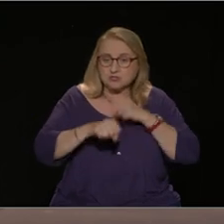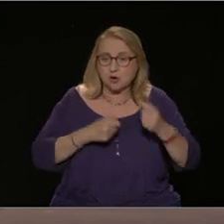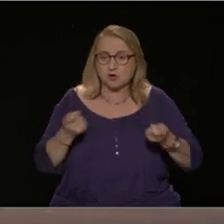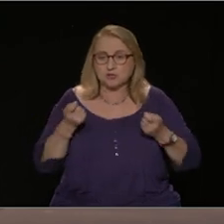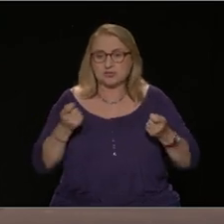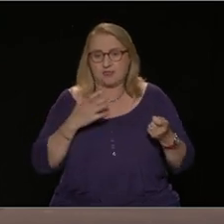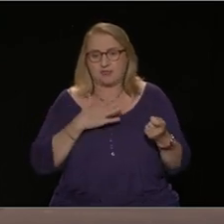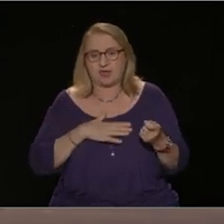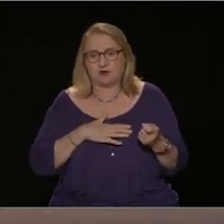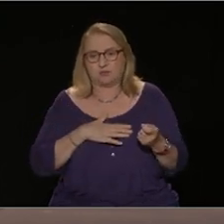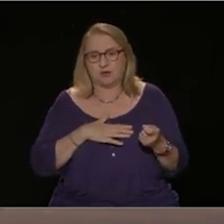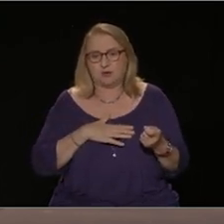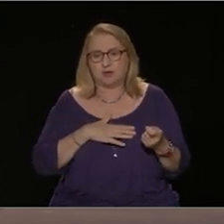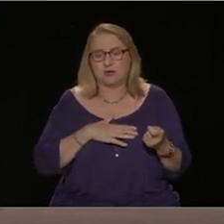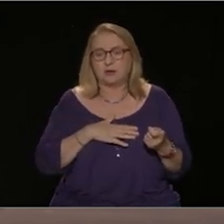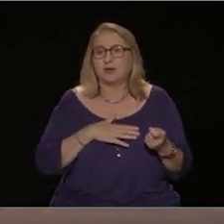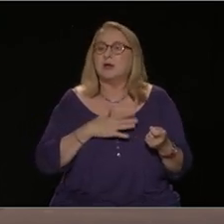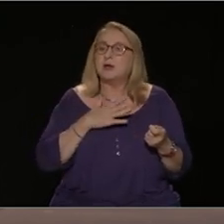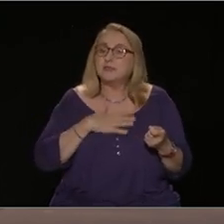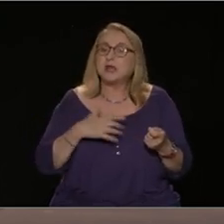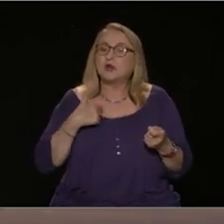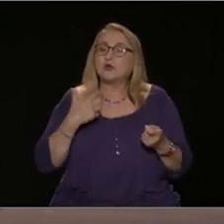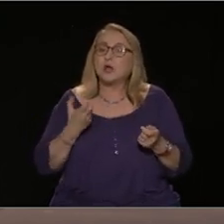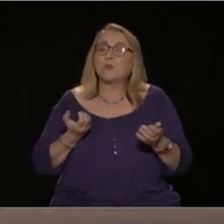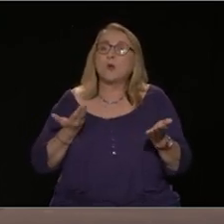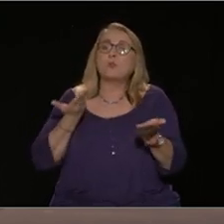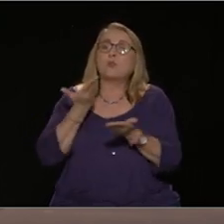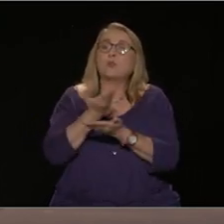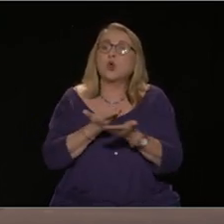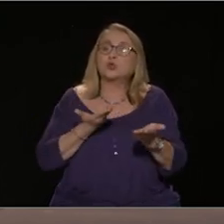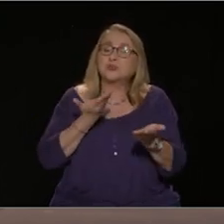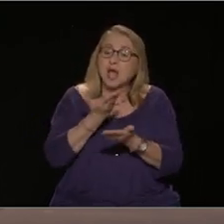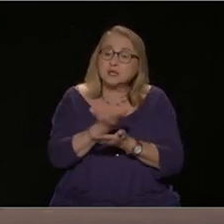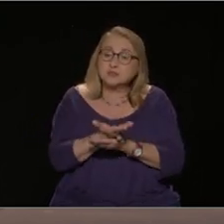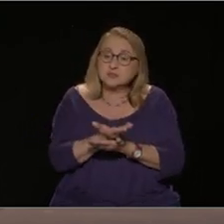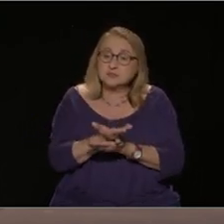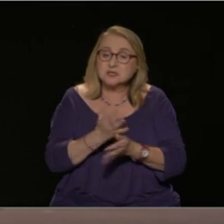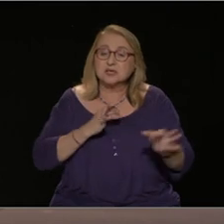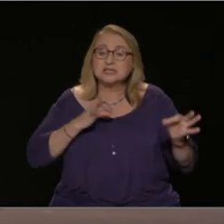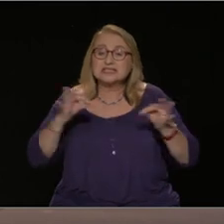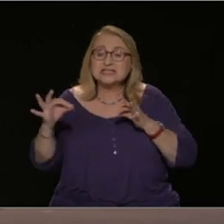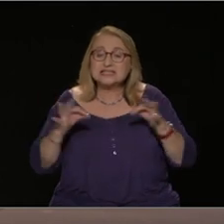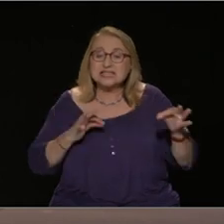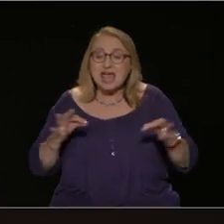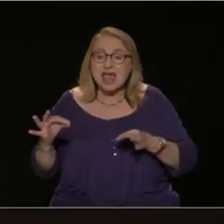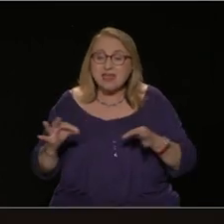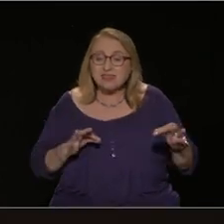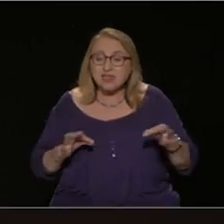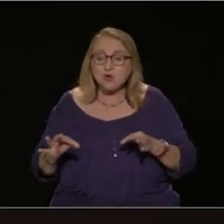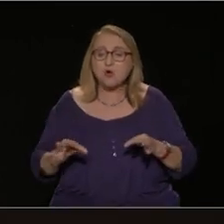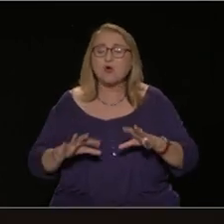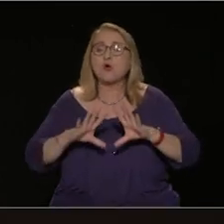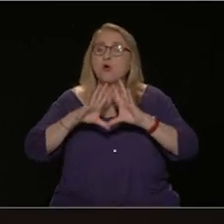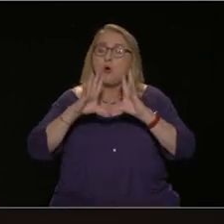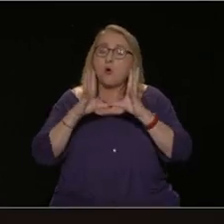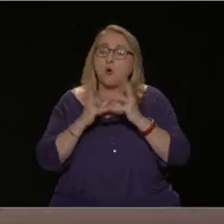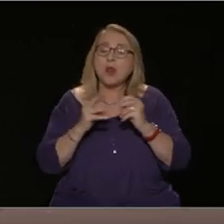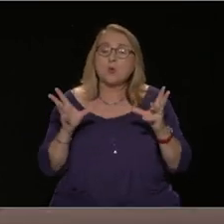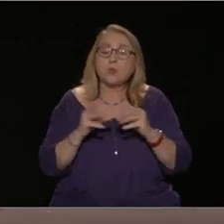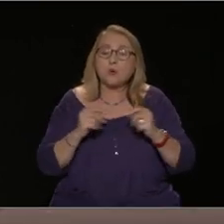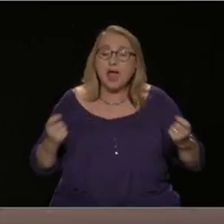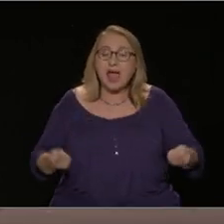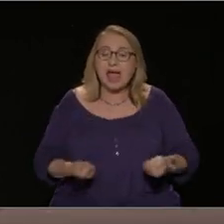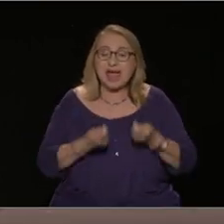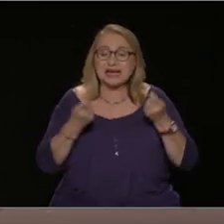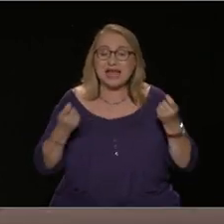μία πρόταση, ένα σχέδιο για την ανασυγκρότηση, για την ανασύνθεση του εργατικού κινήματος. Δηλαδή,